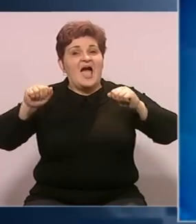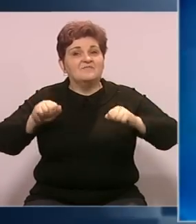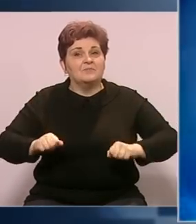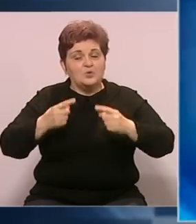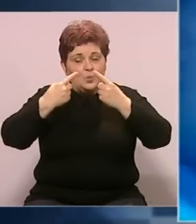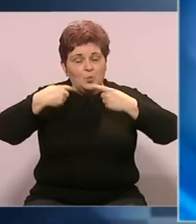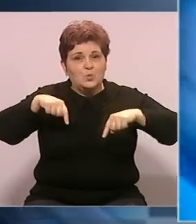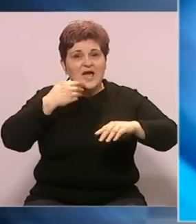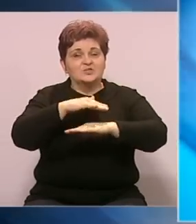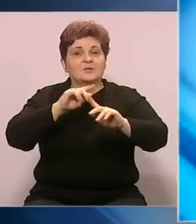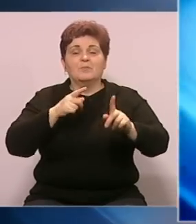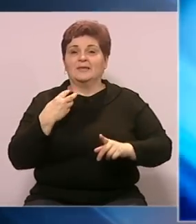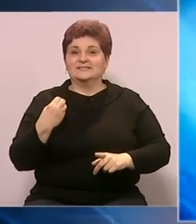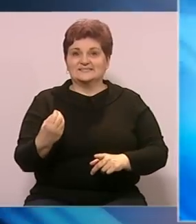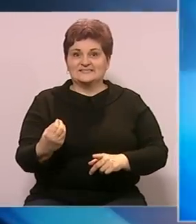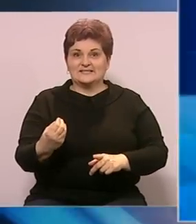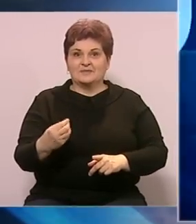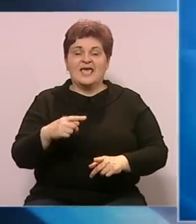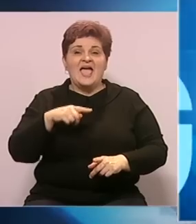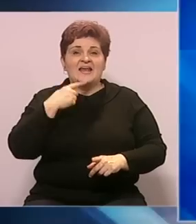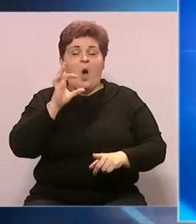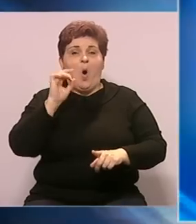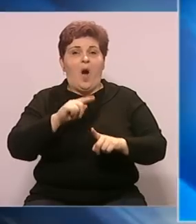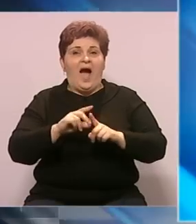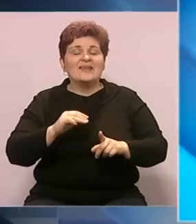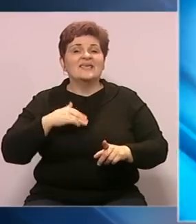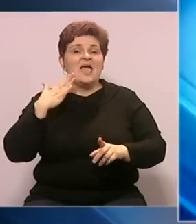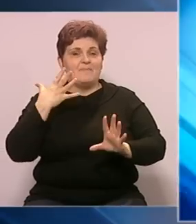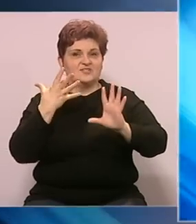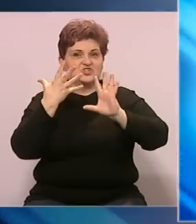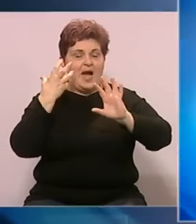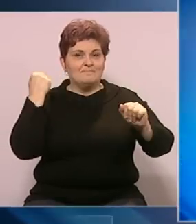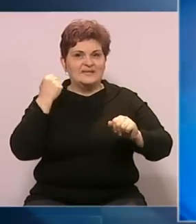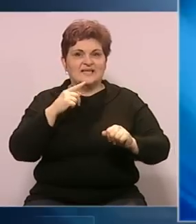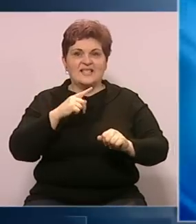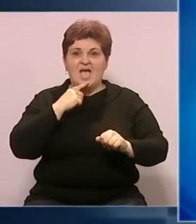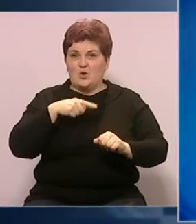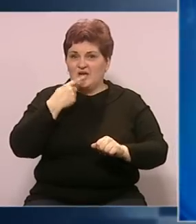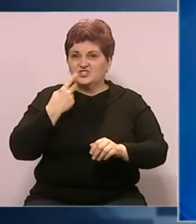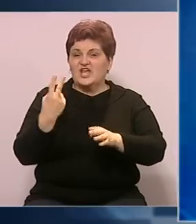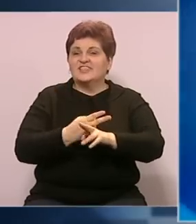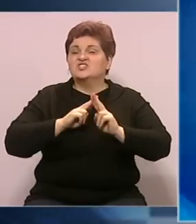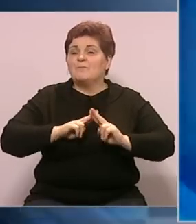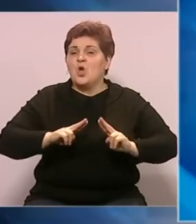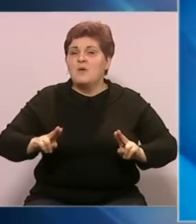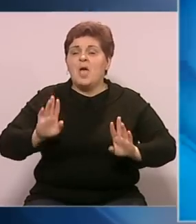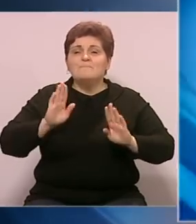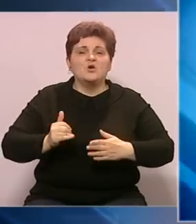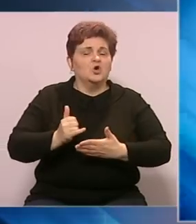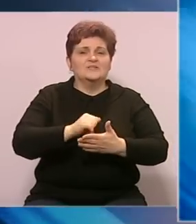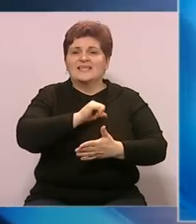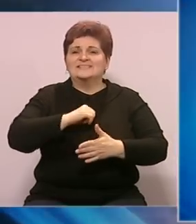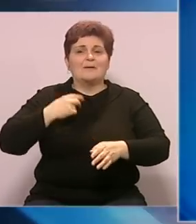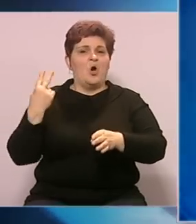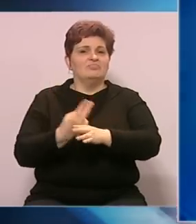Narodnoj skupštini Republike Srpske. Oglasio se i OHR i Američka ambasada koji su stava da državnom imovinom može raspolagati